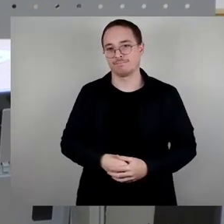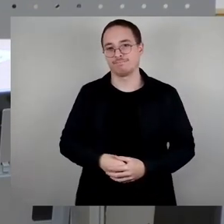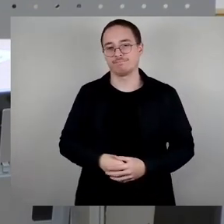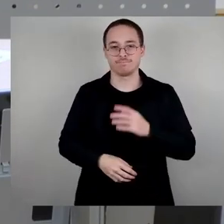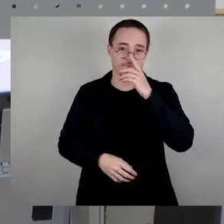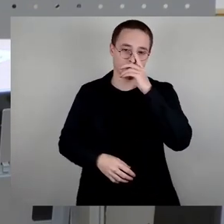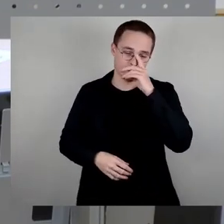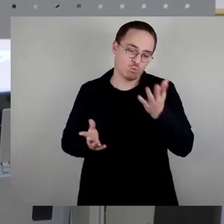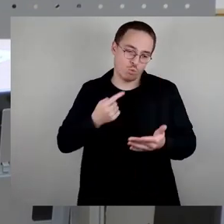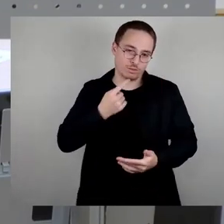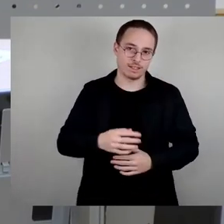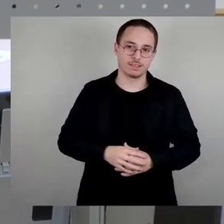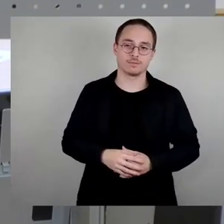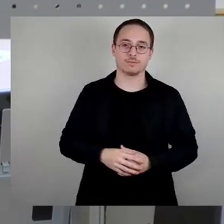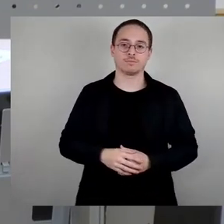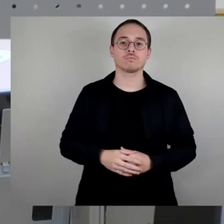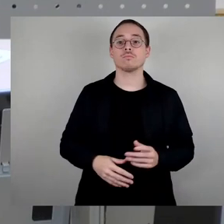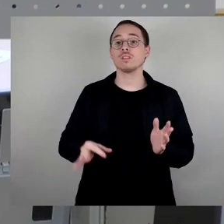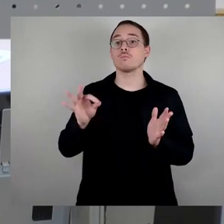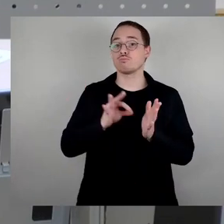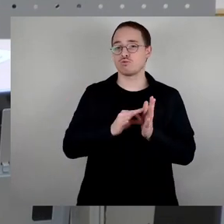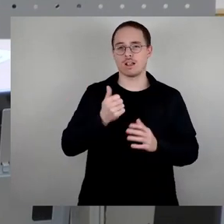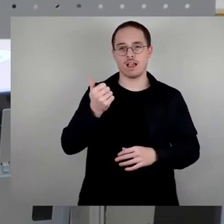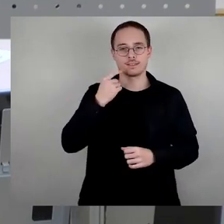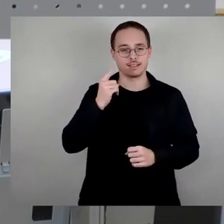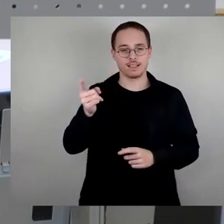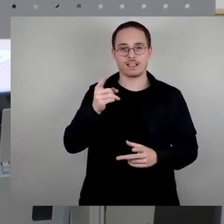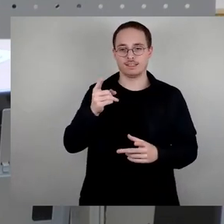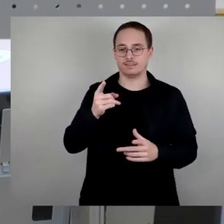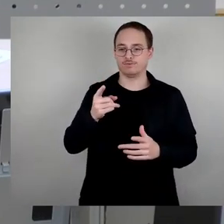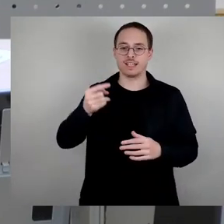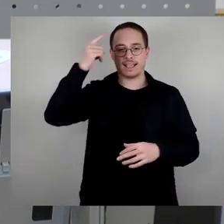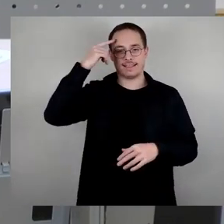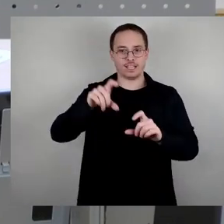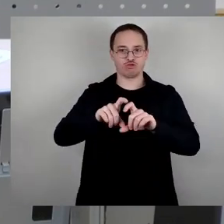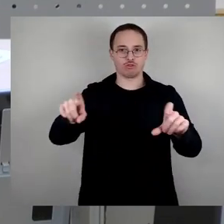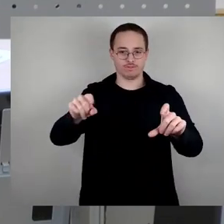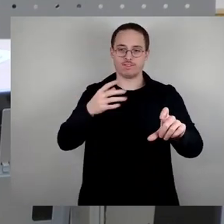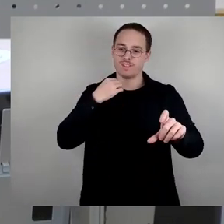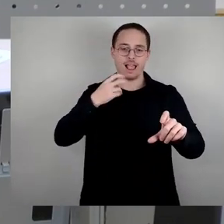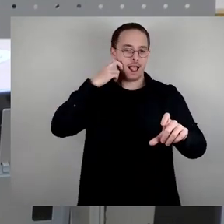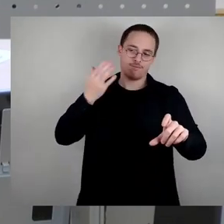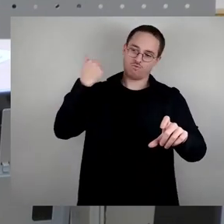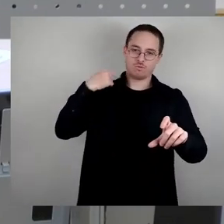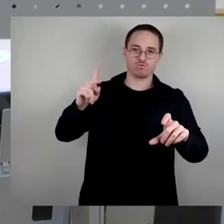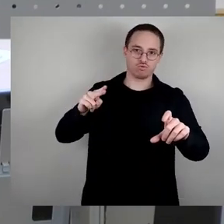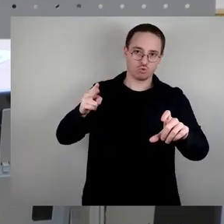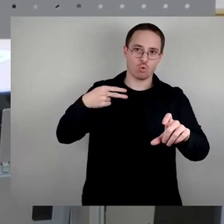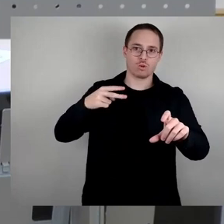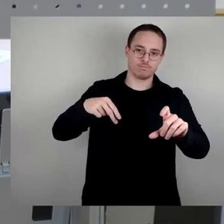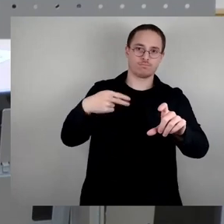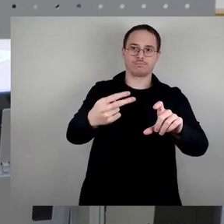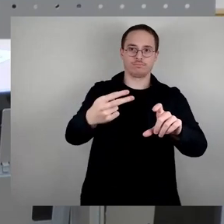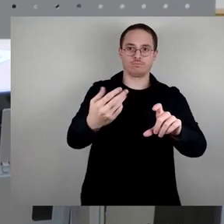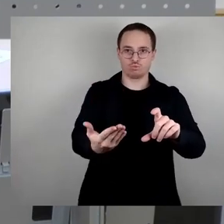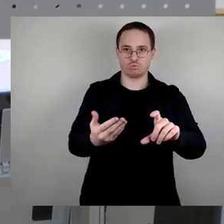Gedenkstähle soll die alte Inschrift wiederkommen. Punkt 2, das ist ganz vernünftig, weil wir sind so geplant, es soll im Prinzip ein Konzept gefunden werden,